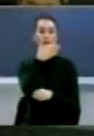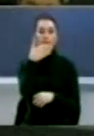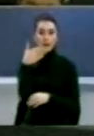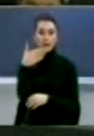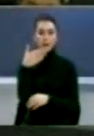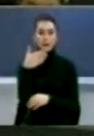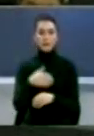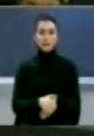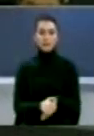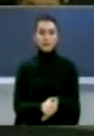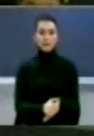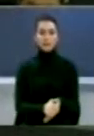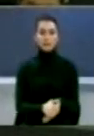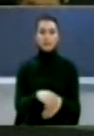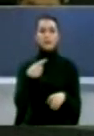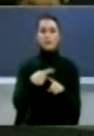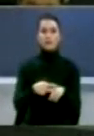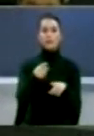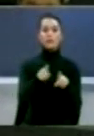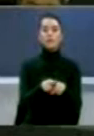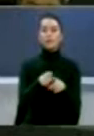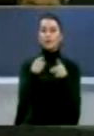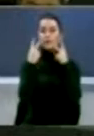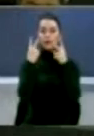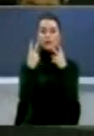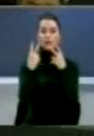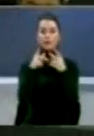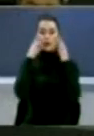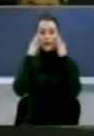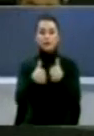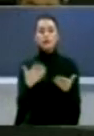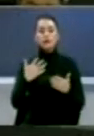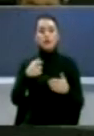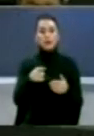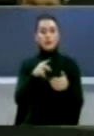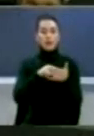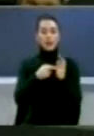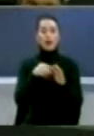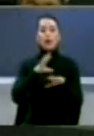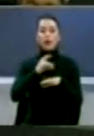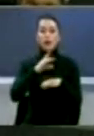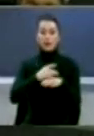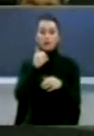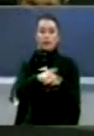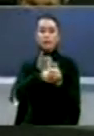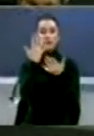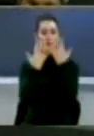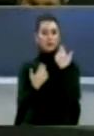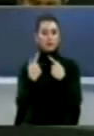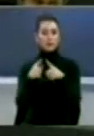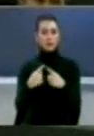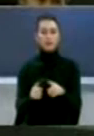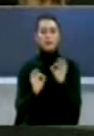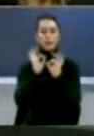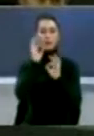Me këto dy ligjët do të ishte konceptuar ligjërisht metoda vjelës të tatimeve si pas tatimit progresiv